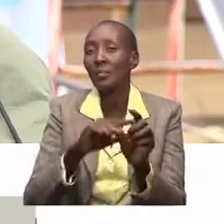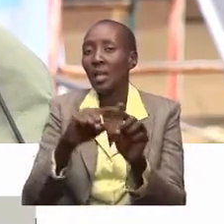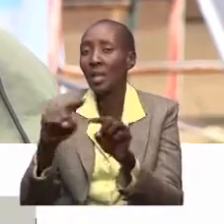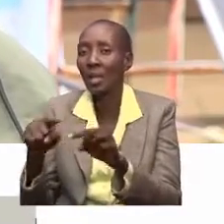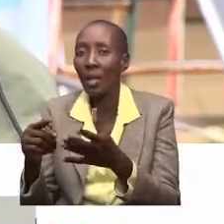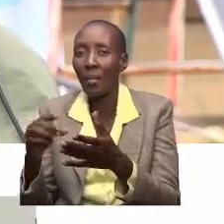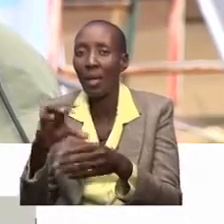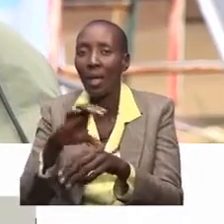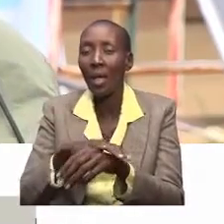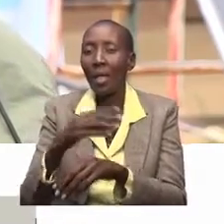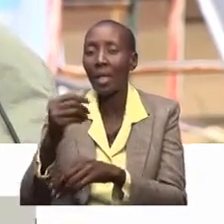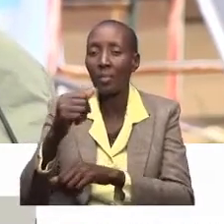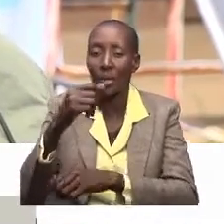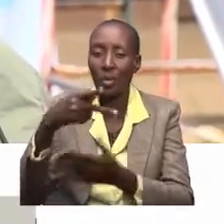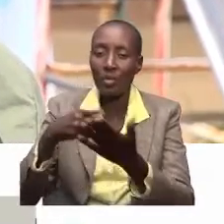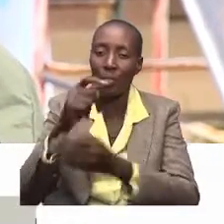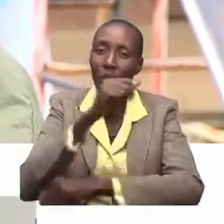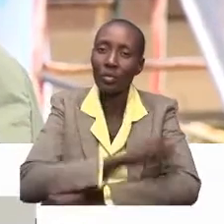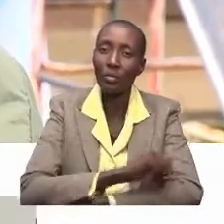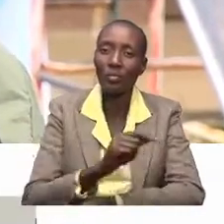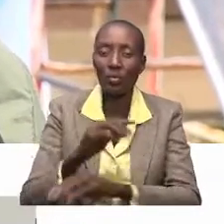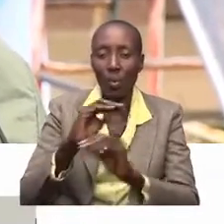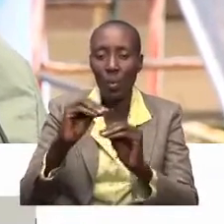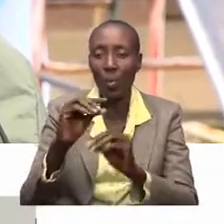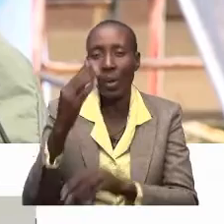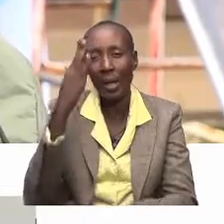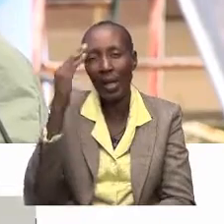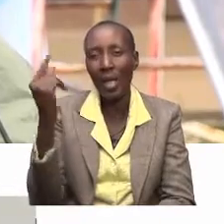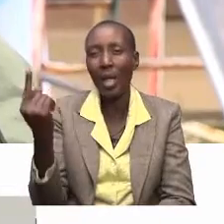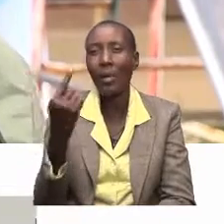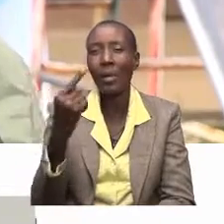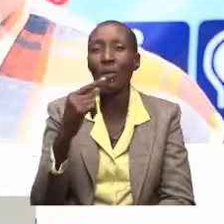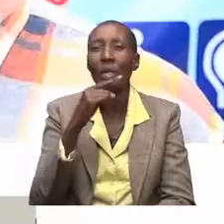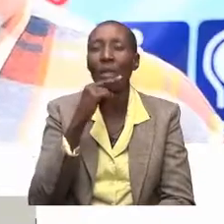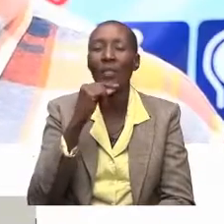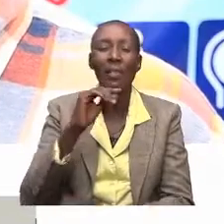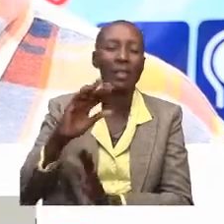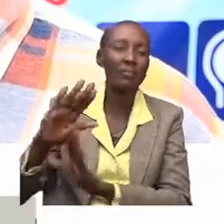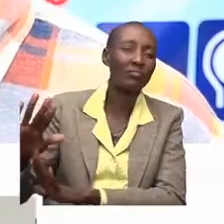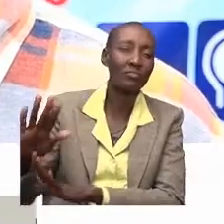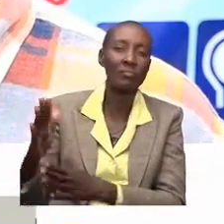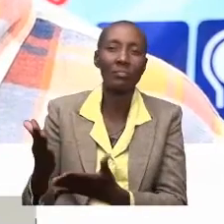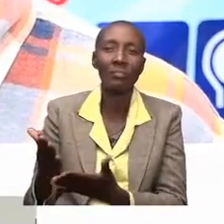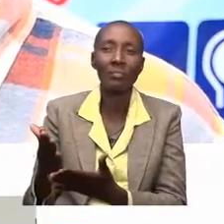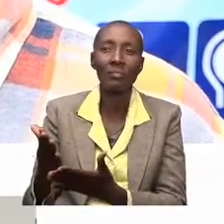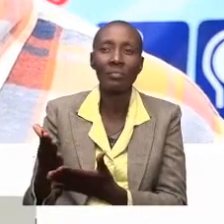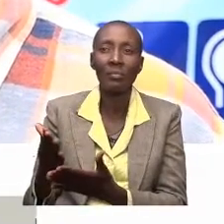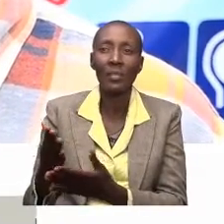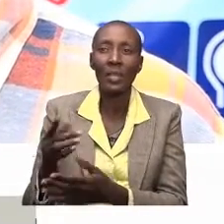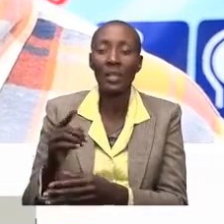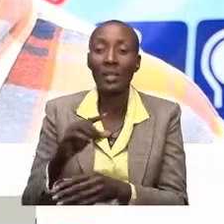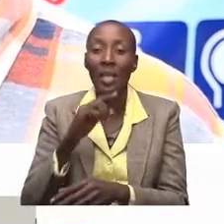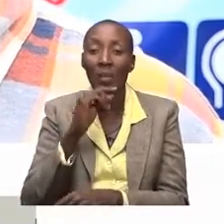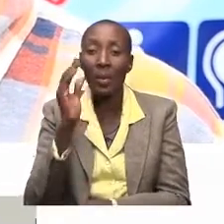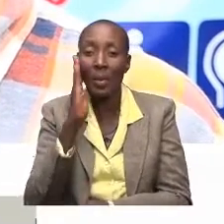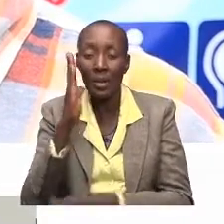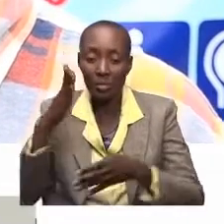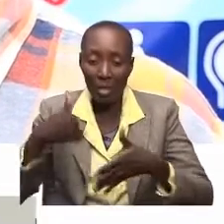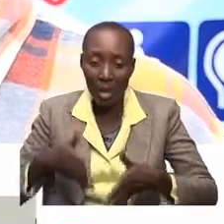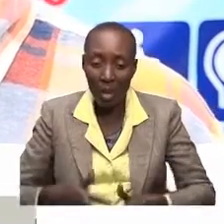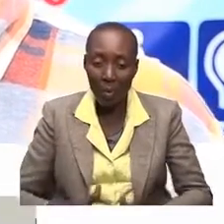ya kulipa school fees, juni komwenyewe. Babake alimuacha. Wazazo kipata kuzawa tuto kigugumizi,